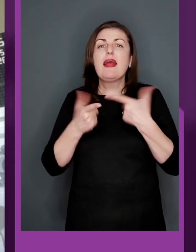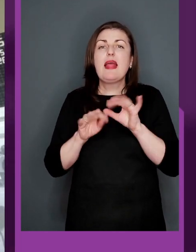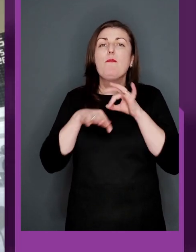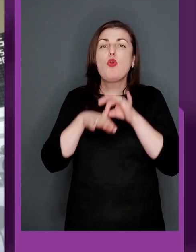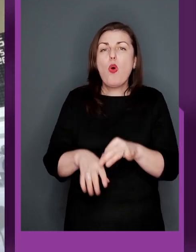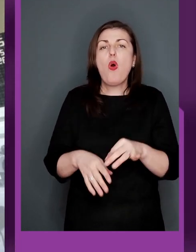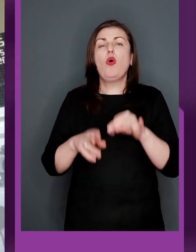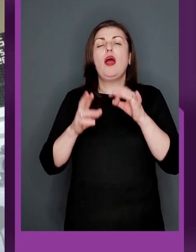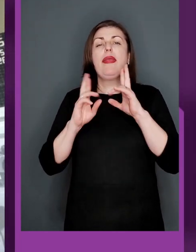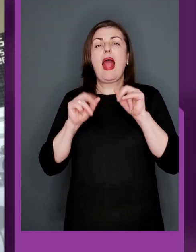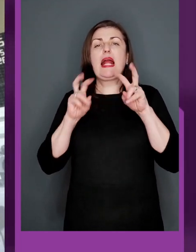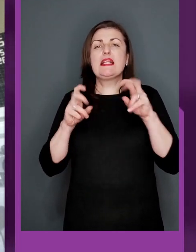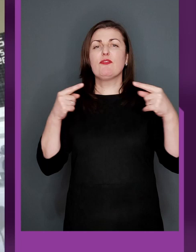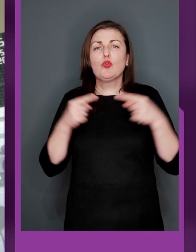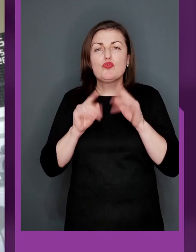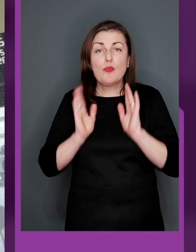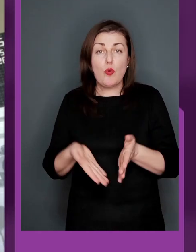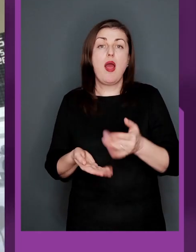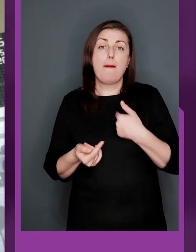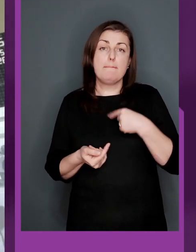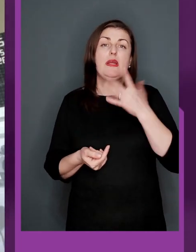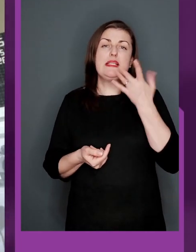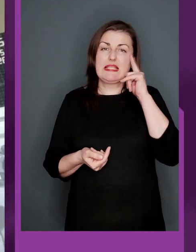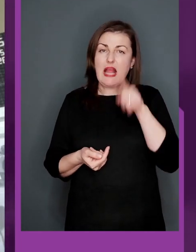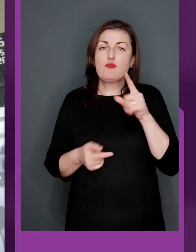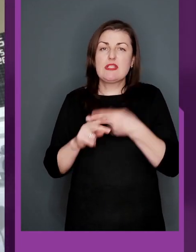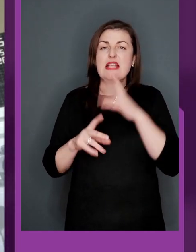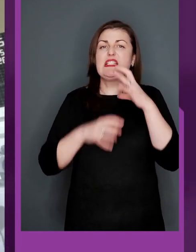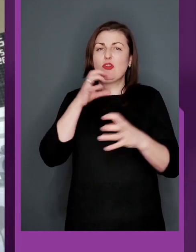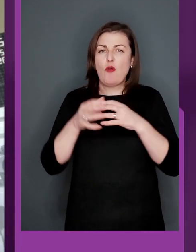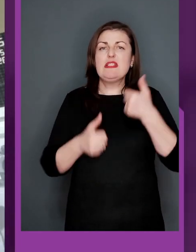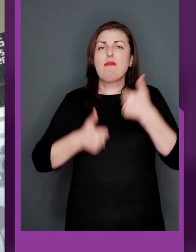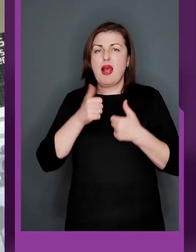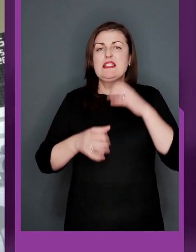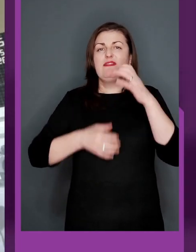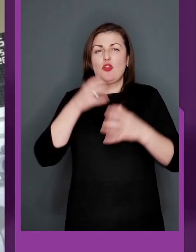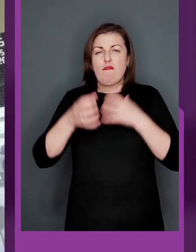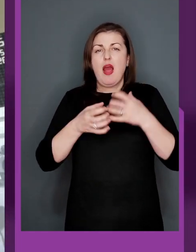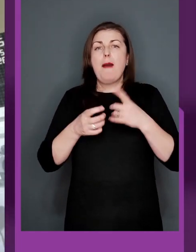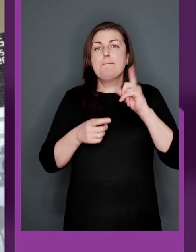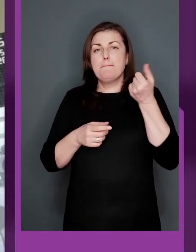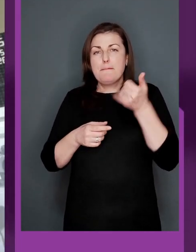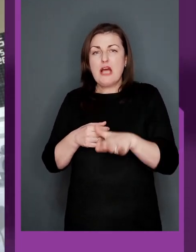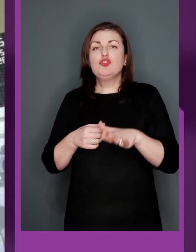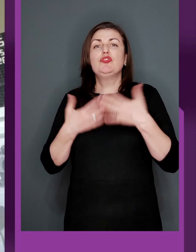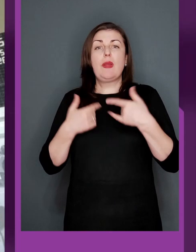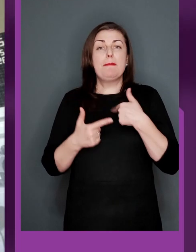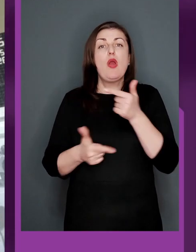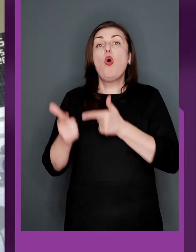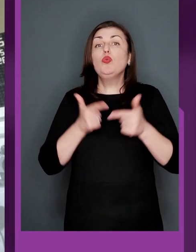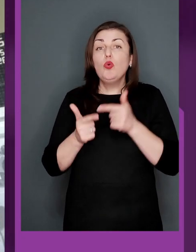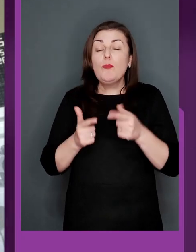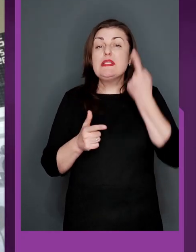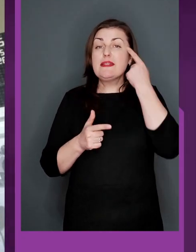де він буде проходити, як він буде точно називатися. Але ми знаємо, що це будуть світові змагання, світова першість, тому ми готуємося